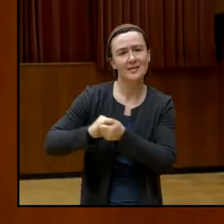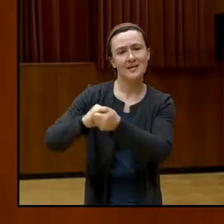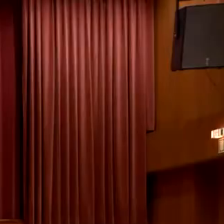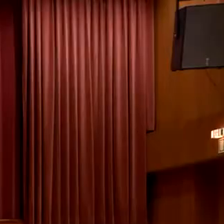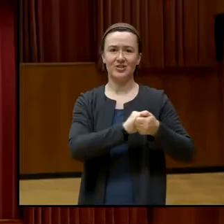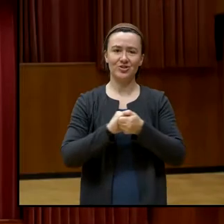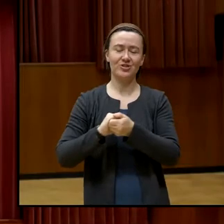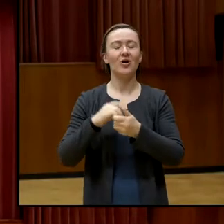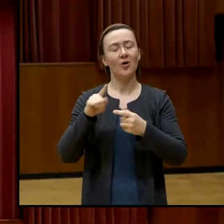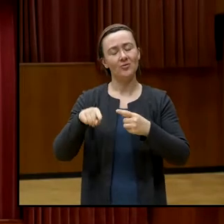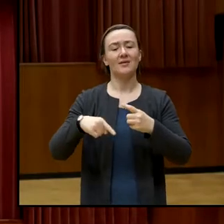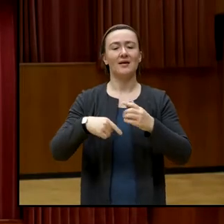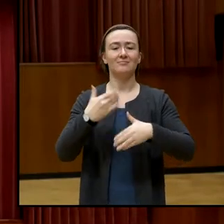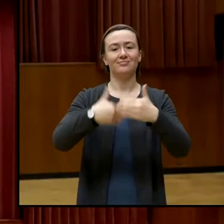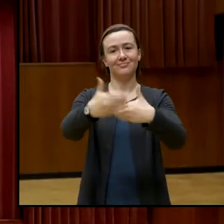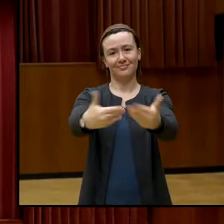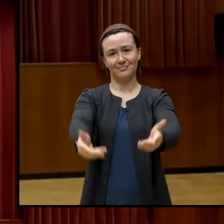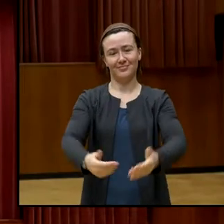Dankeschön.